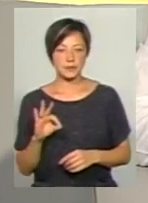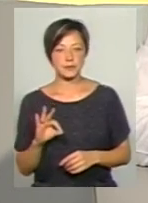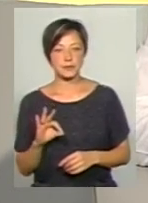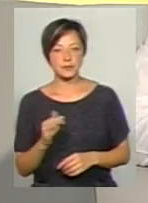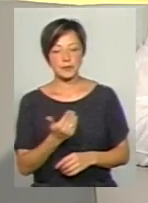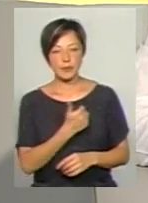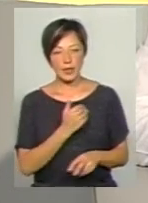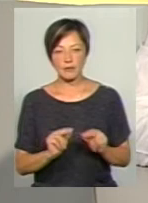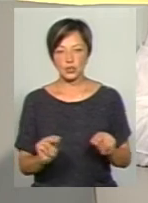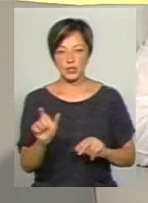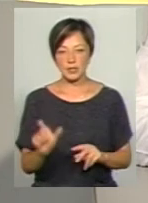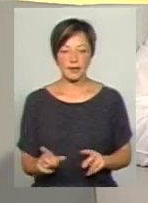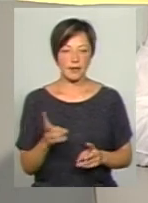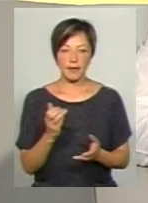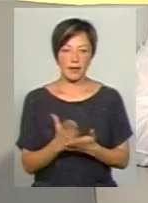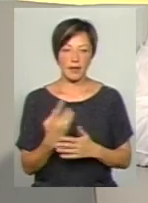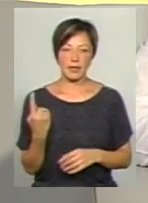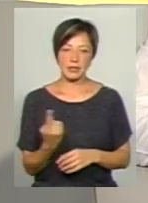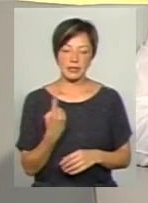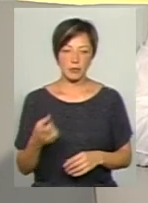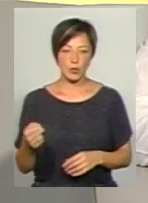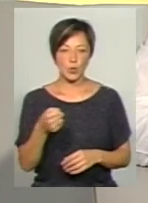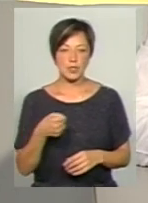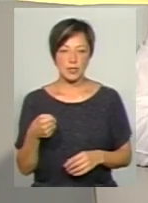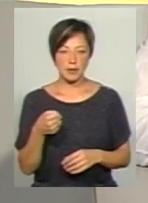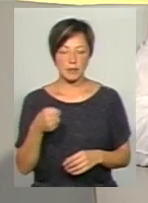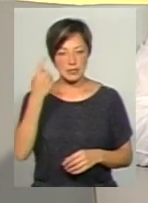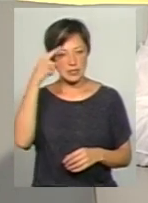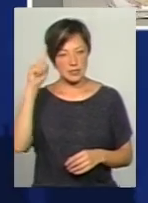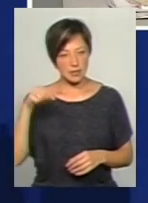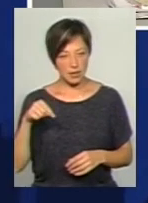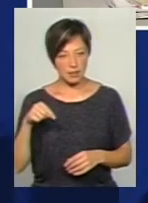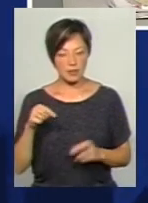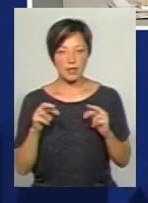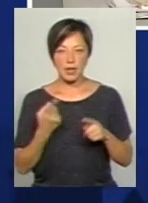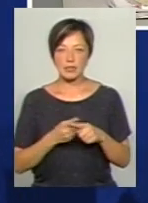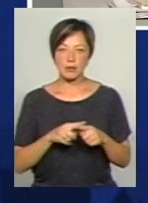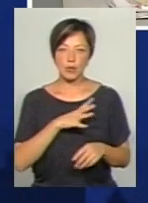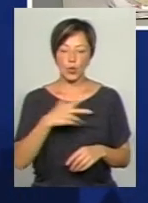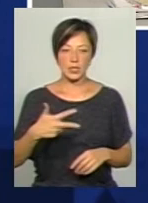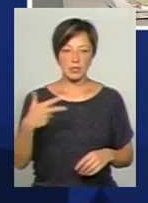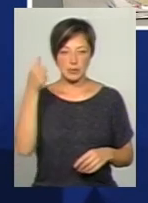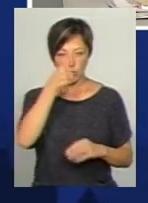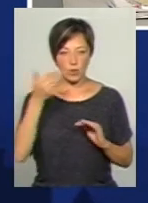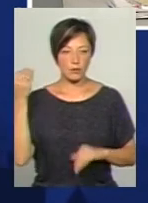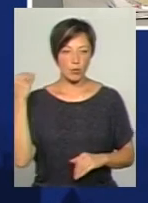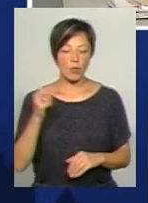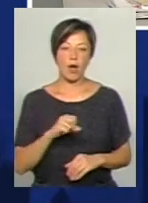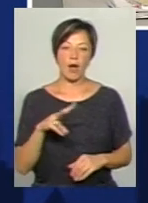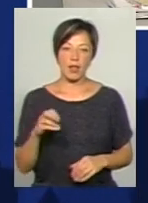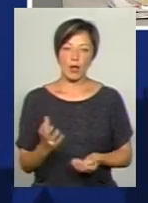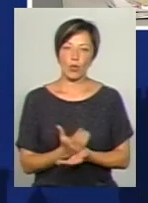хоча вчитель на сьогодні не є єдиним носієм знань, як це було там 30 років тому, але